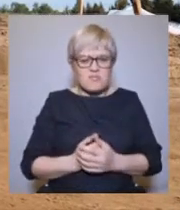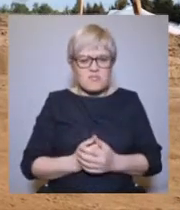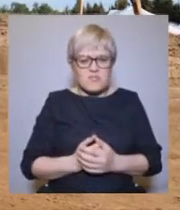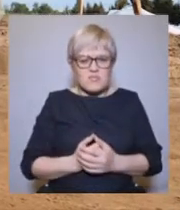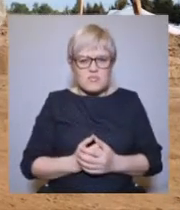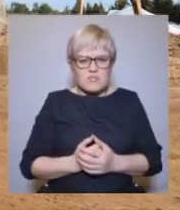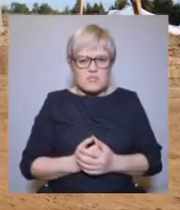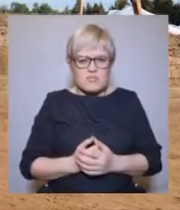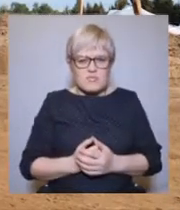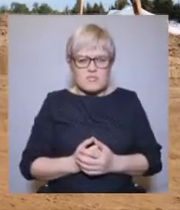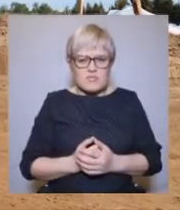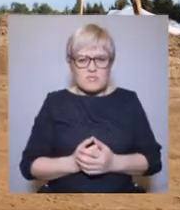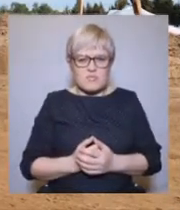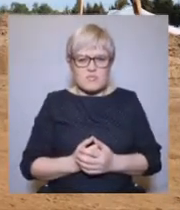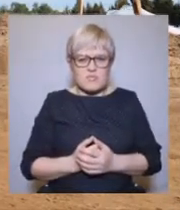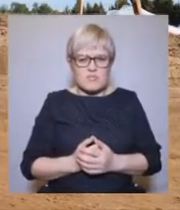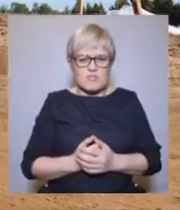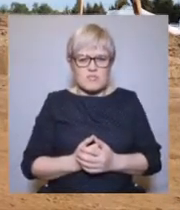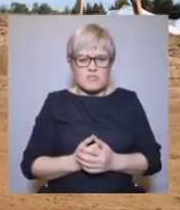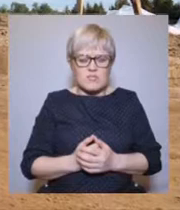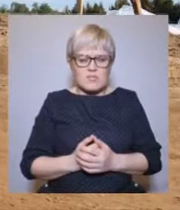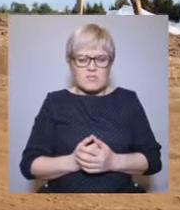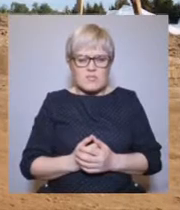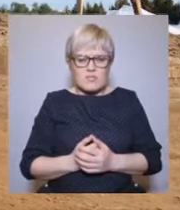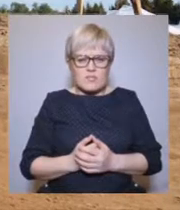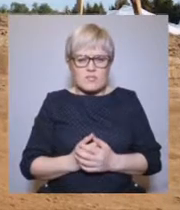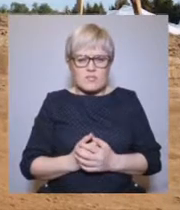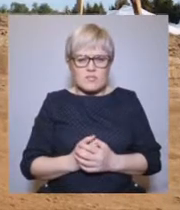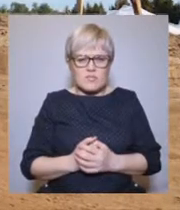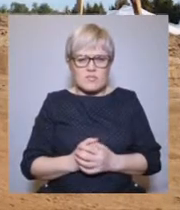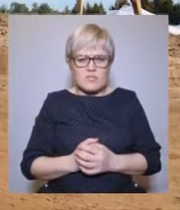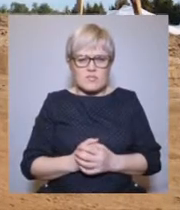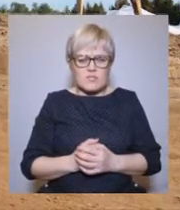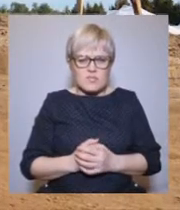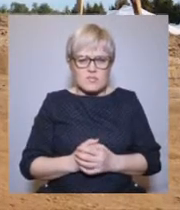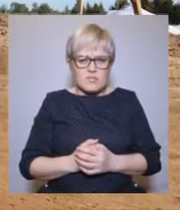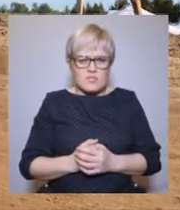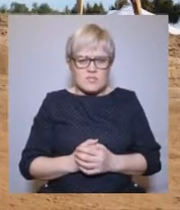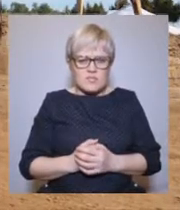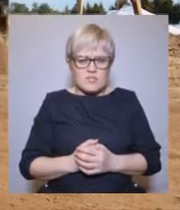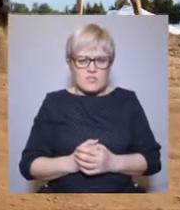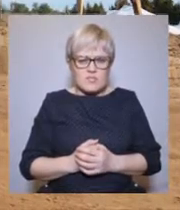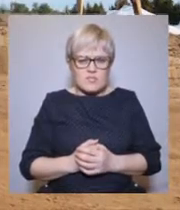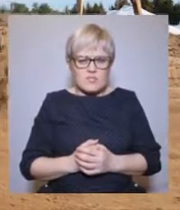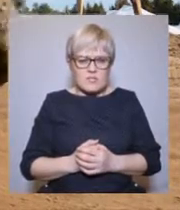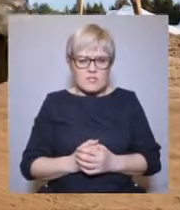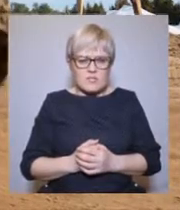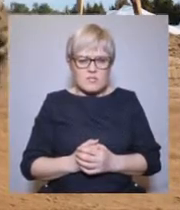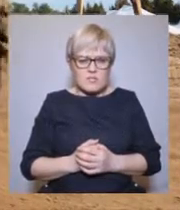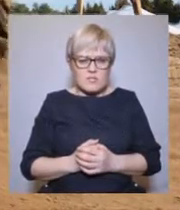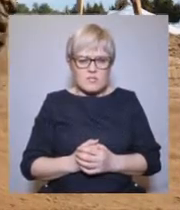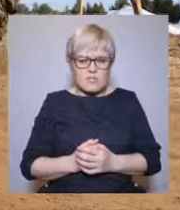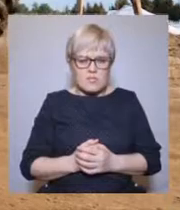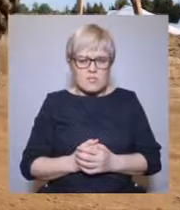Для нас в лучшем случае доходит либо фрагменты костей в виде тлена буквально, ну